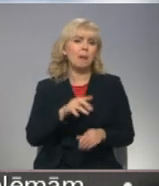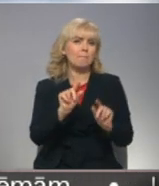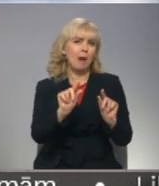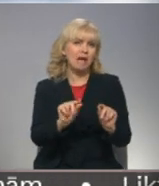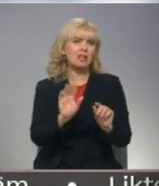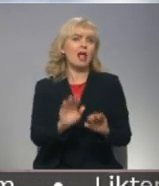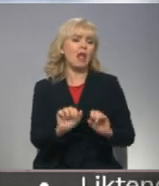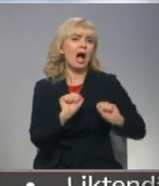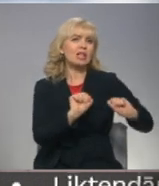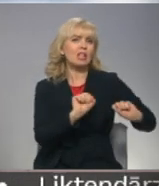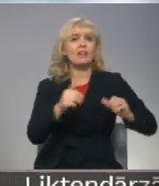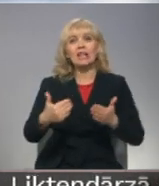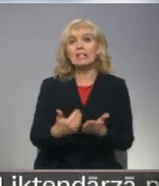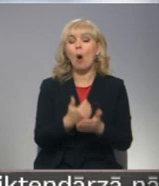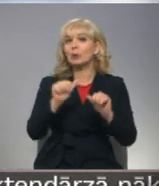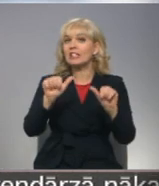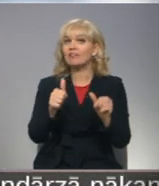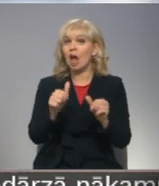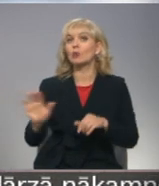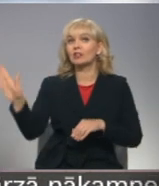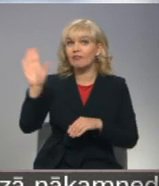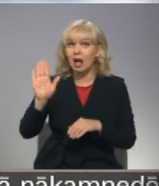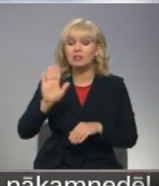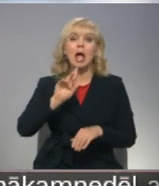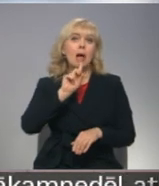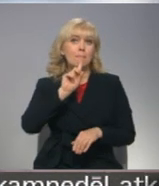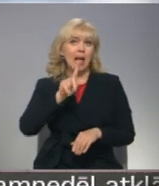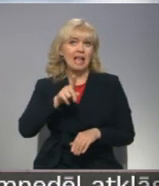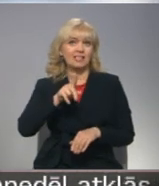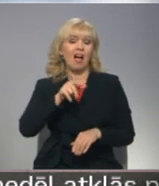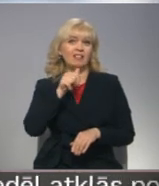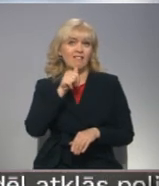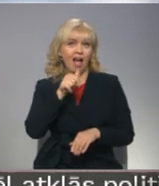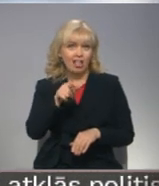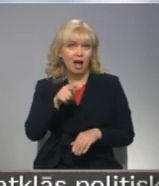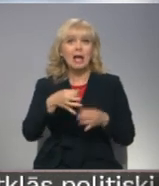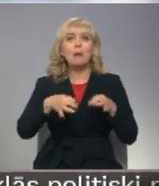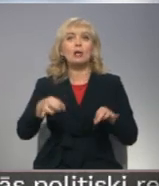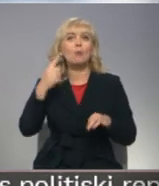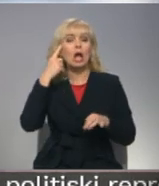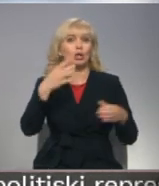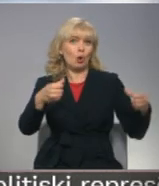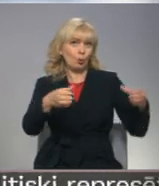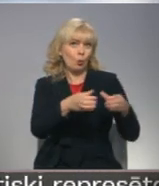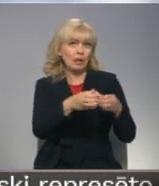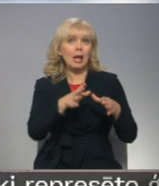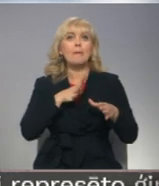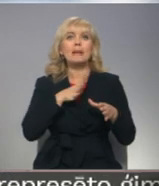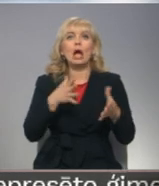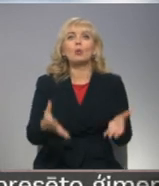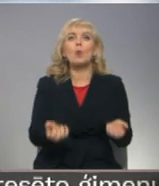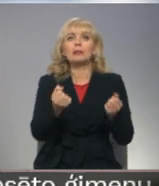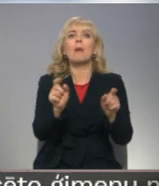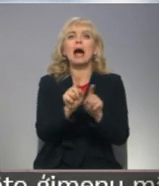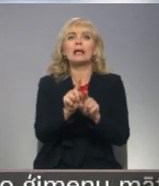stāvēt jaunas veidoto valsti, un tāpēc gadu vēlāk brīvprātīgo rota tika nodibināta arī priekulē, kas pierlījās kurzemis atbrīvošanā,